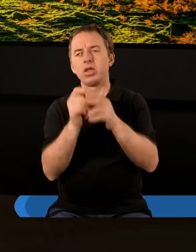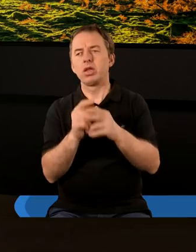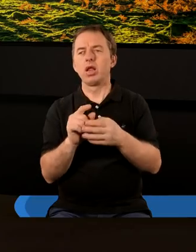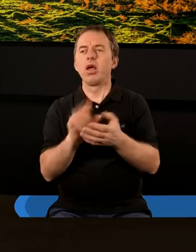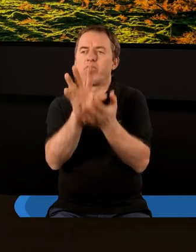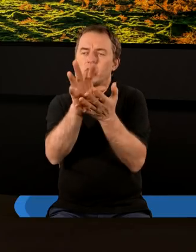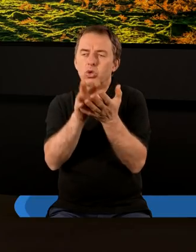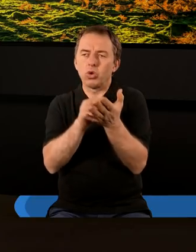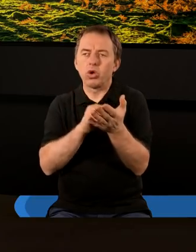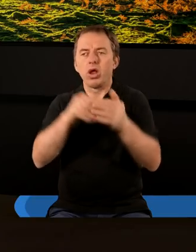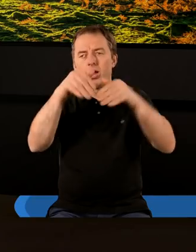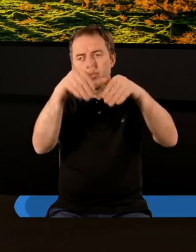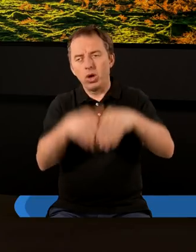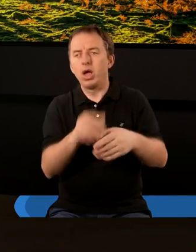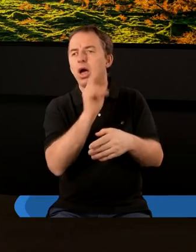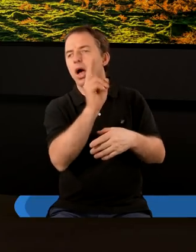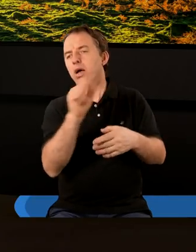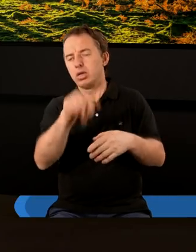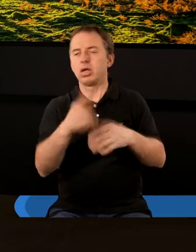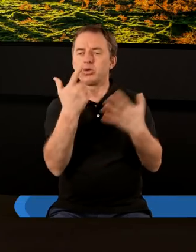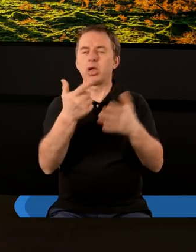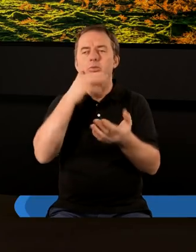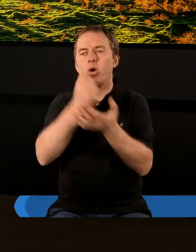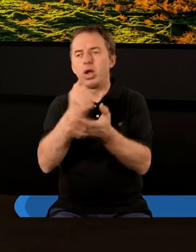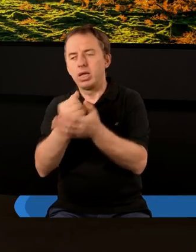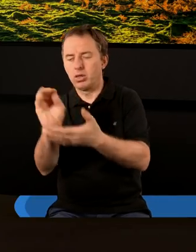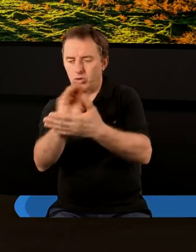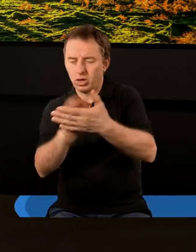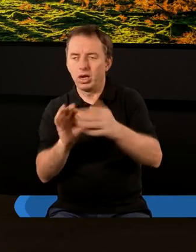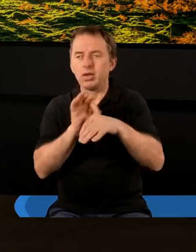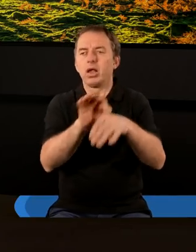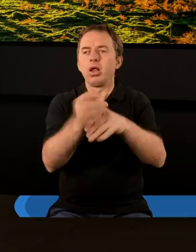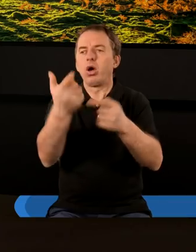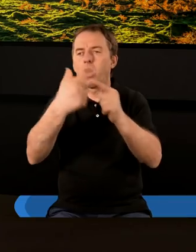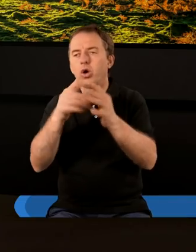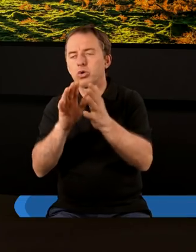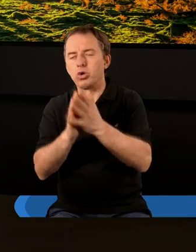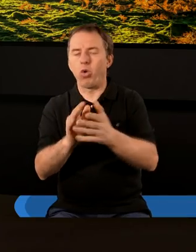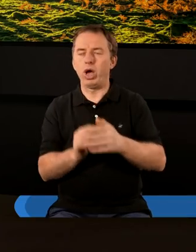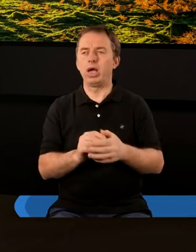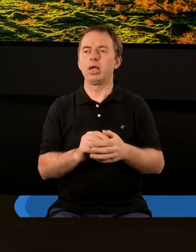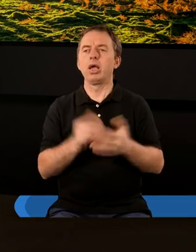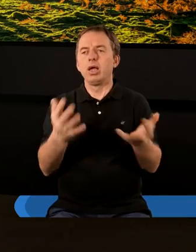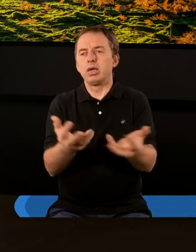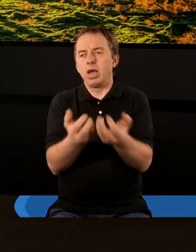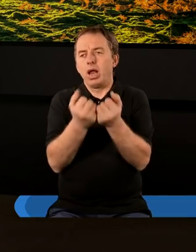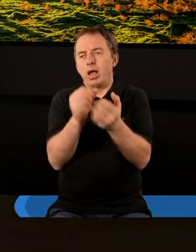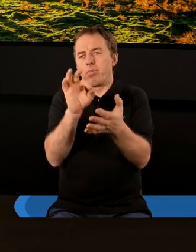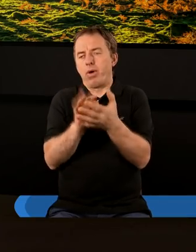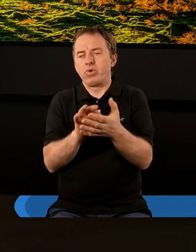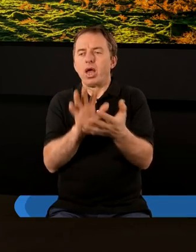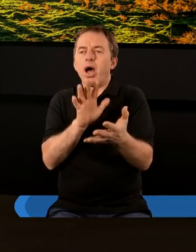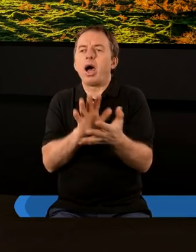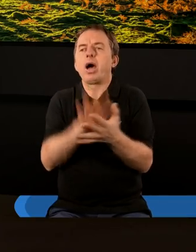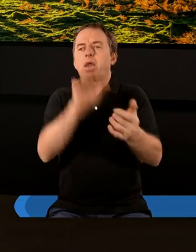szkielet, wzór i rzeczywiście możemy w każdym z tych siedmiu listów, które Pan Jezus kieruje do swojego Kościoła, znaleźć pewien